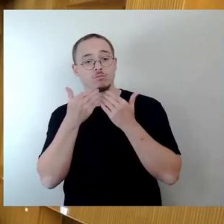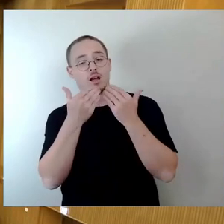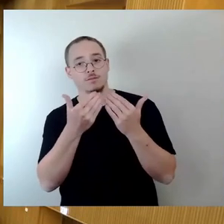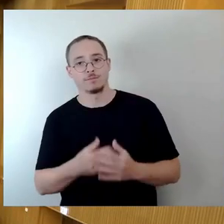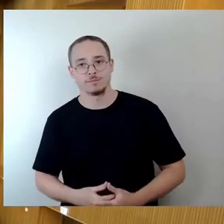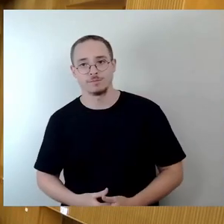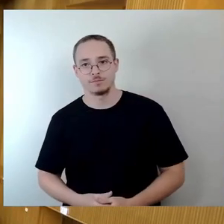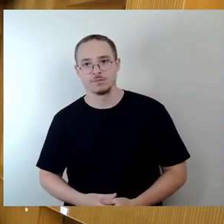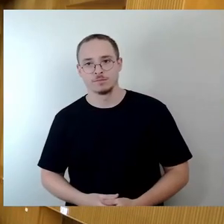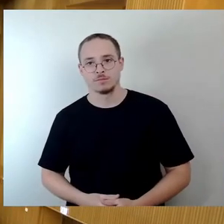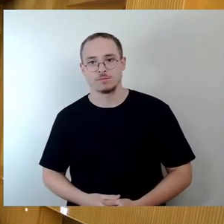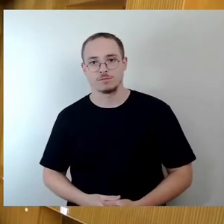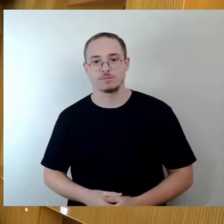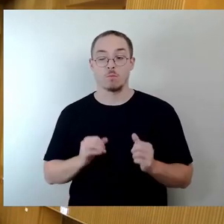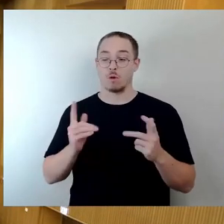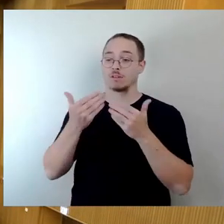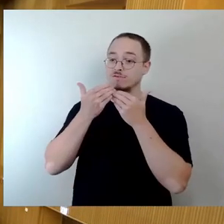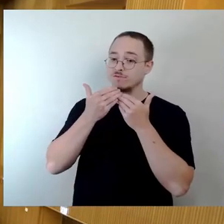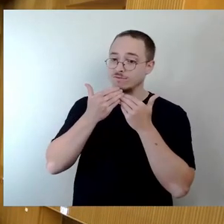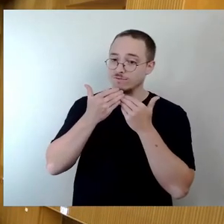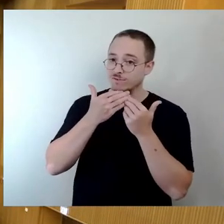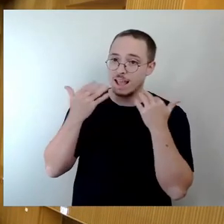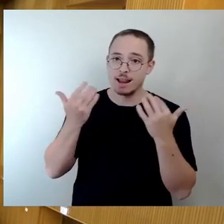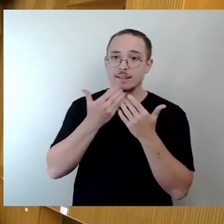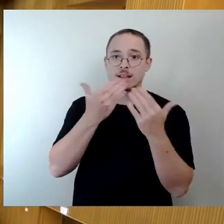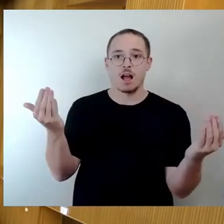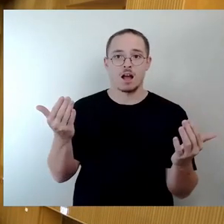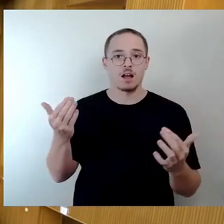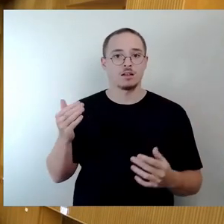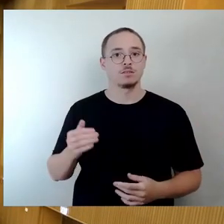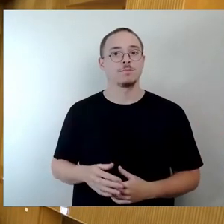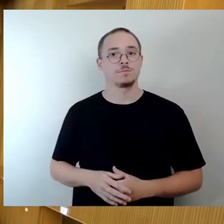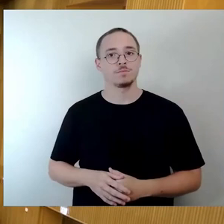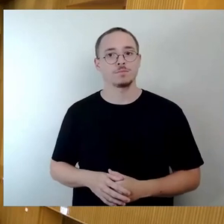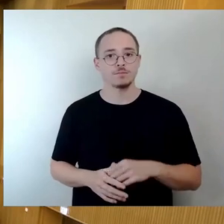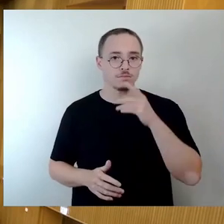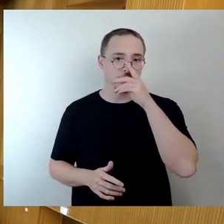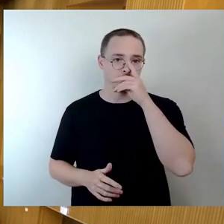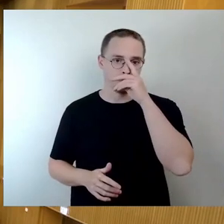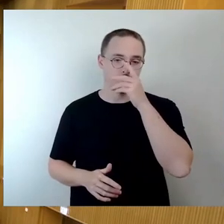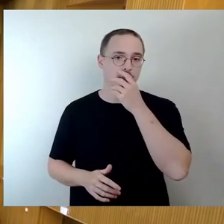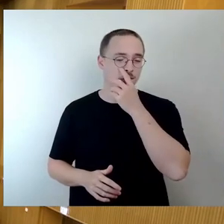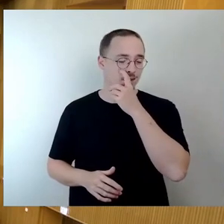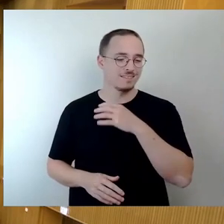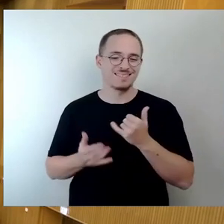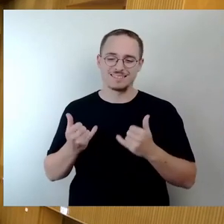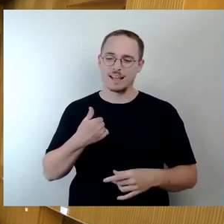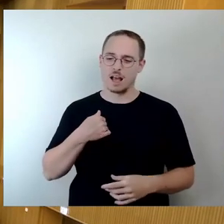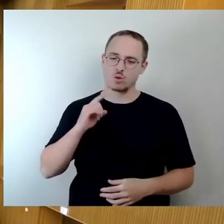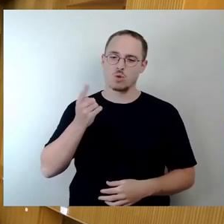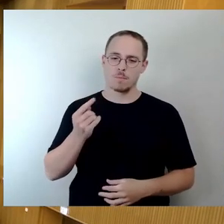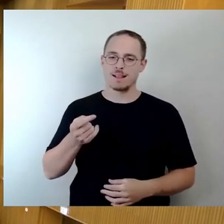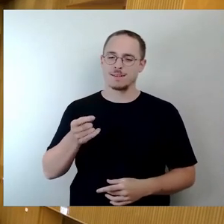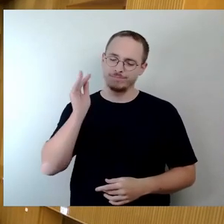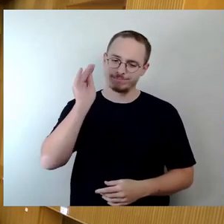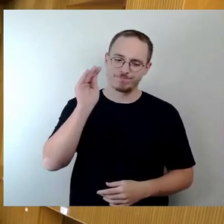nachfolgenden Antworten, da bin ich auch dreimal betroffen, der Appell von mir, dass wir heute noch so viel wie möglich schaffen,